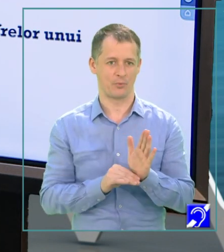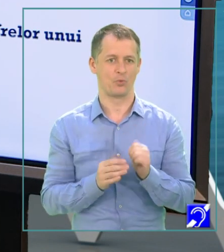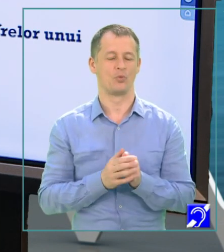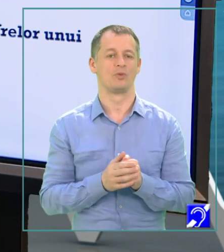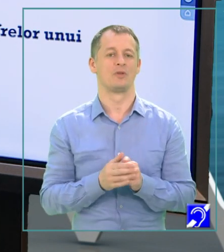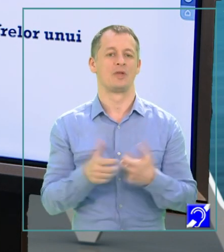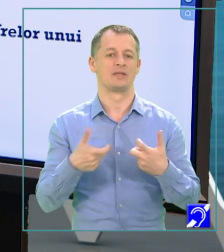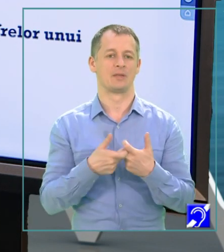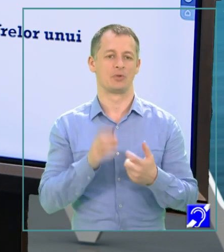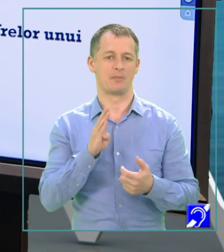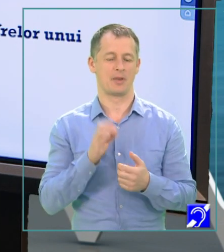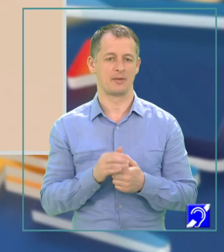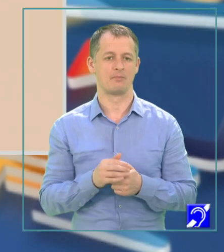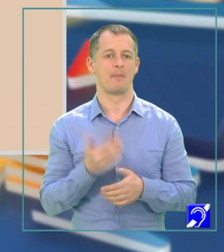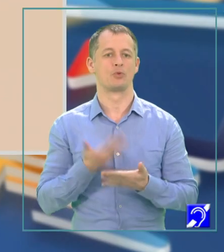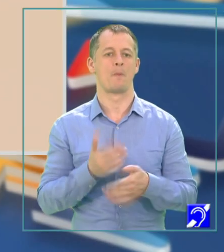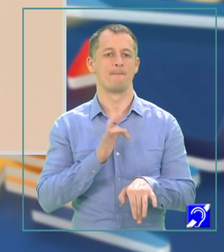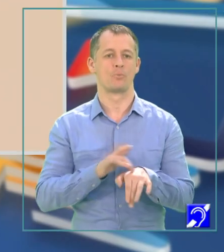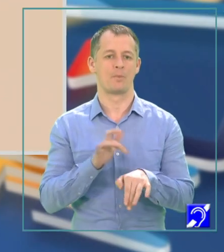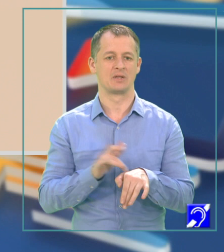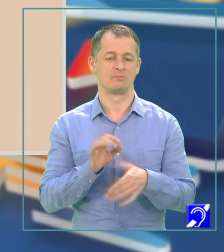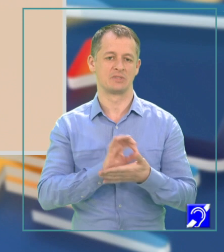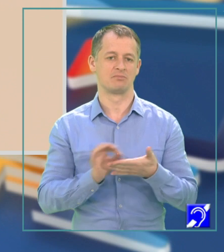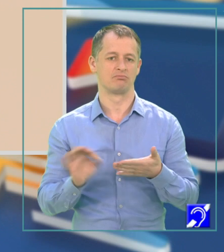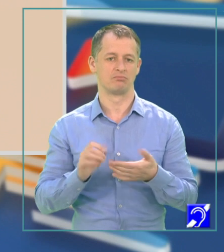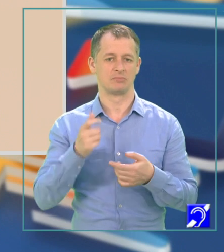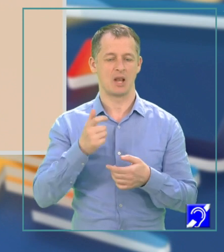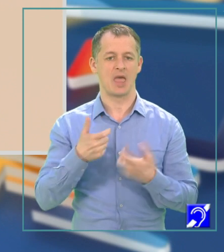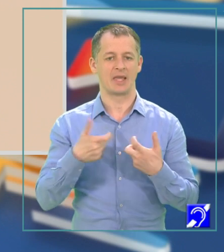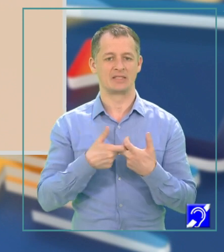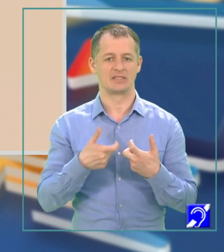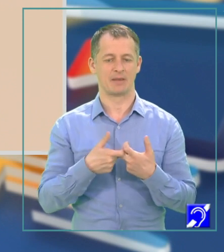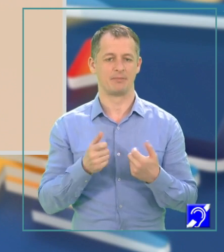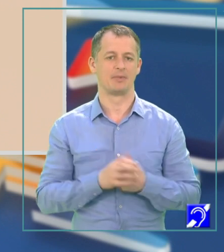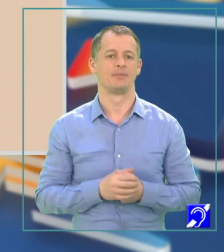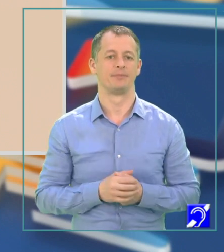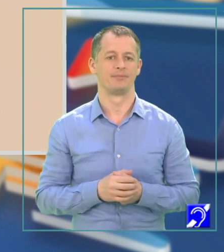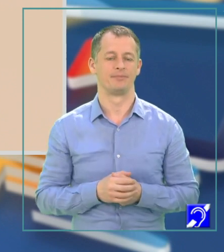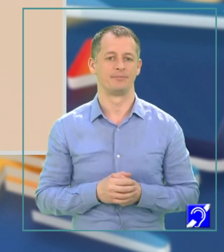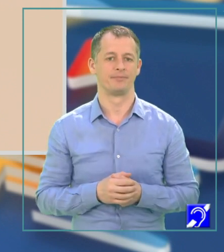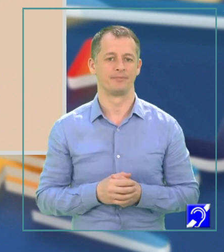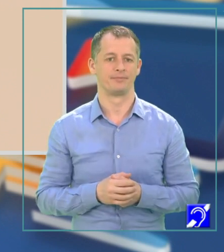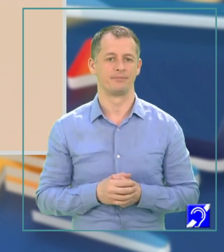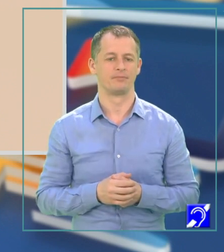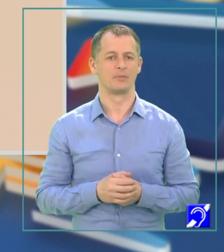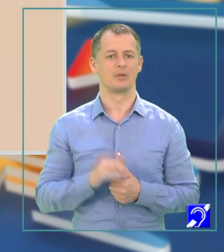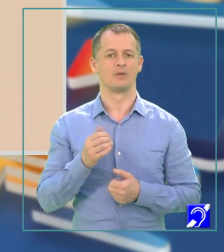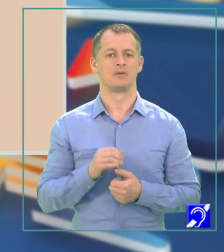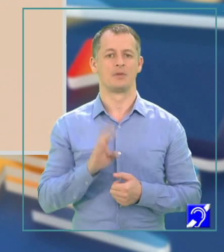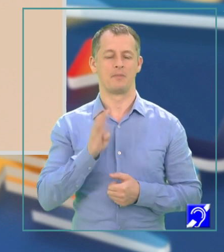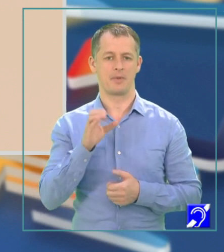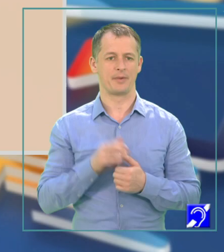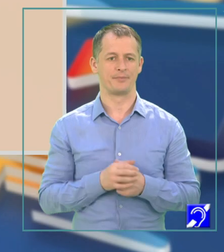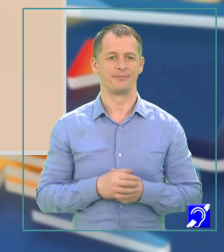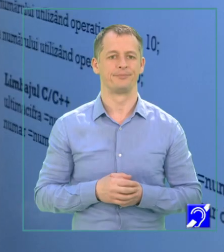proba scrisă la informatică. Lecția se numește algoritmi elementari, probleme care operează asupra cifrelor